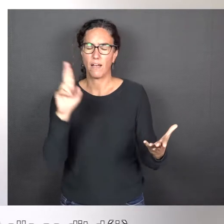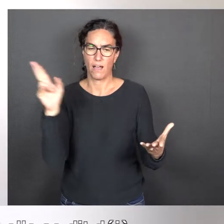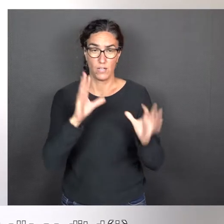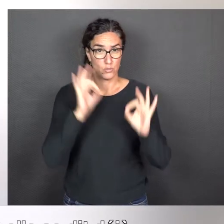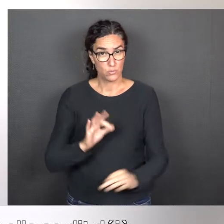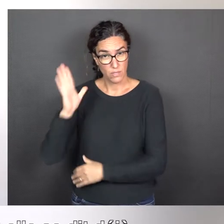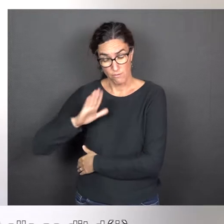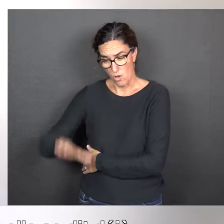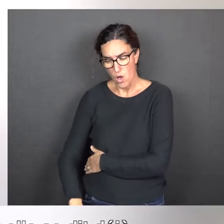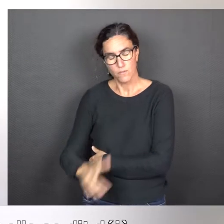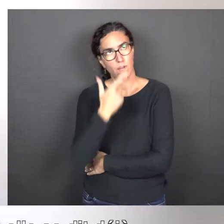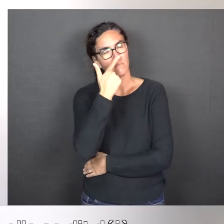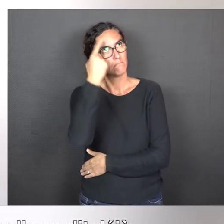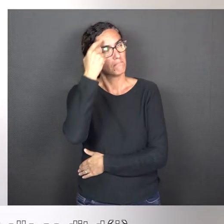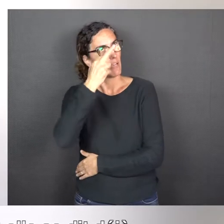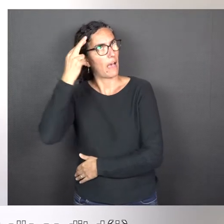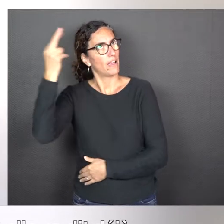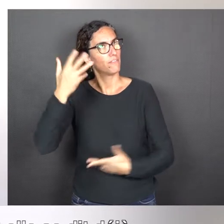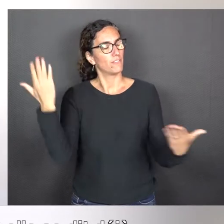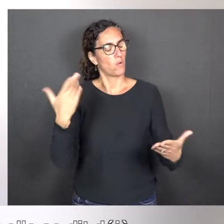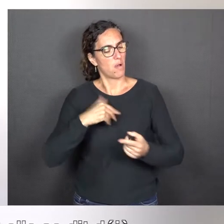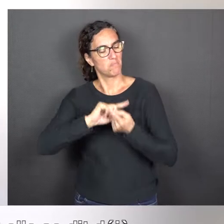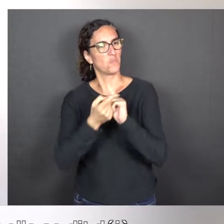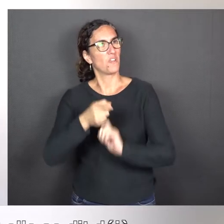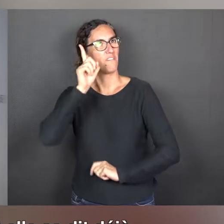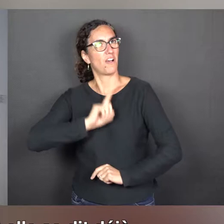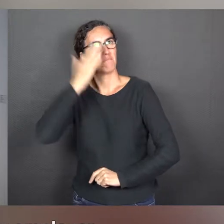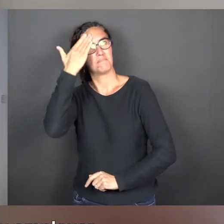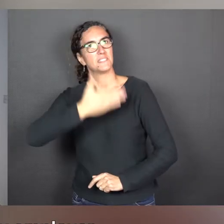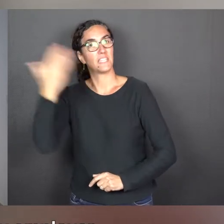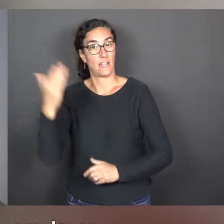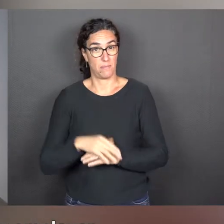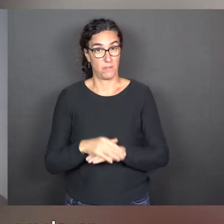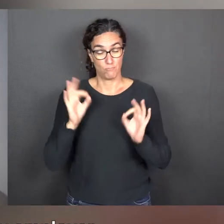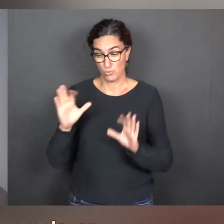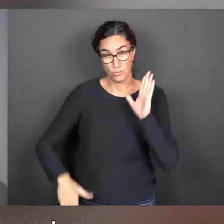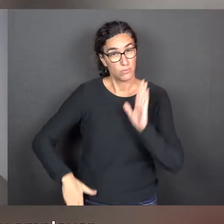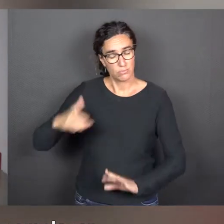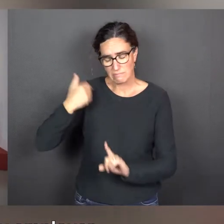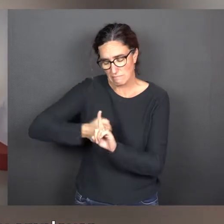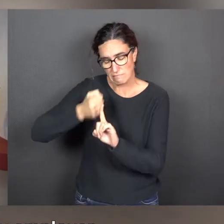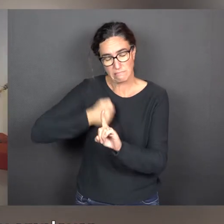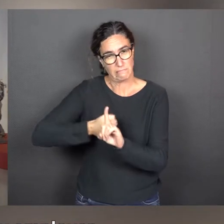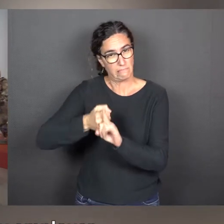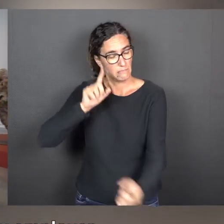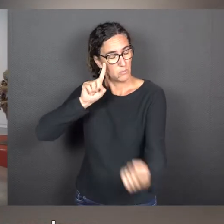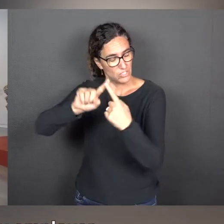donc, enfant, elle se dit déjà, eh bien, moi je veux devenir une héroïne. Et toute sa vie, elle va s'y employer.